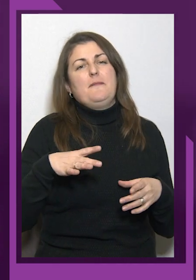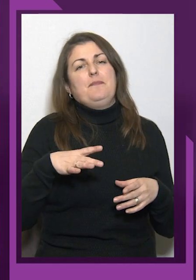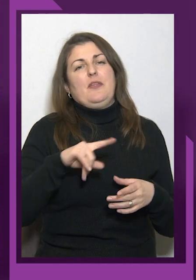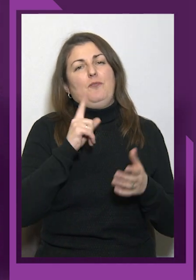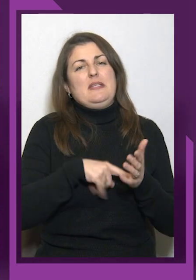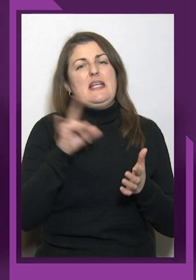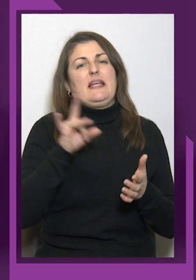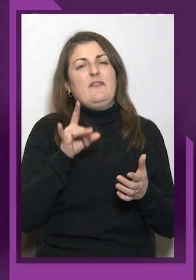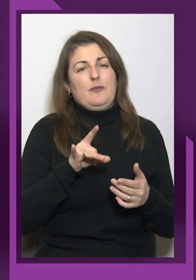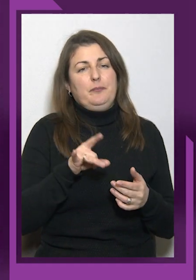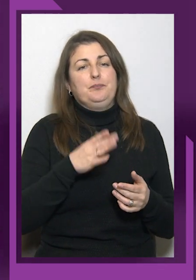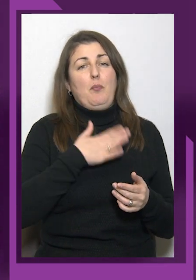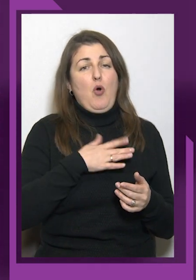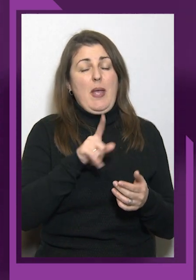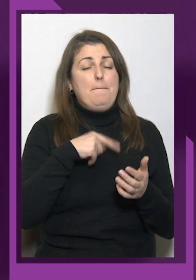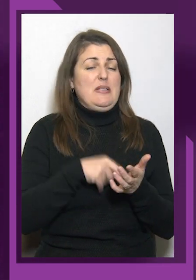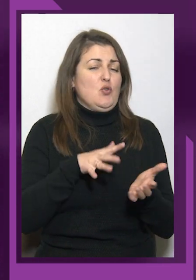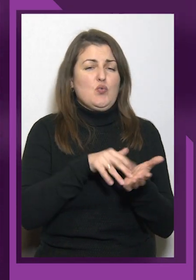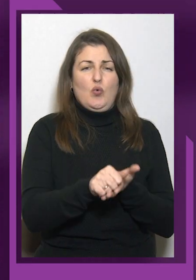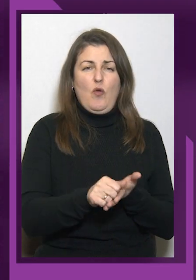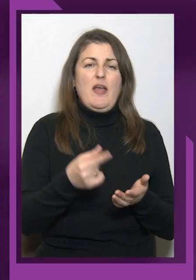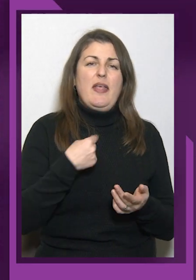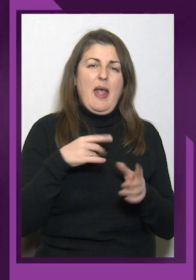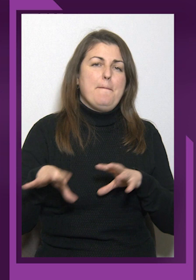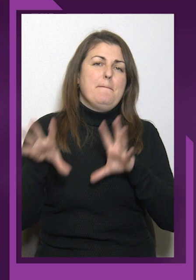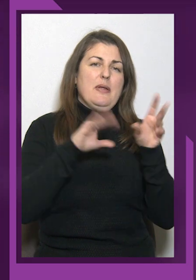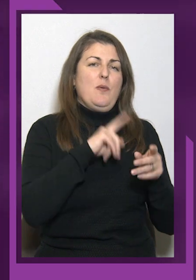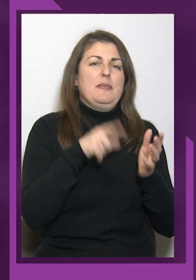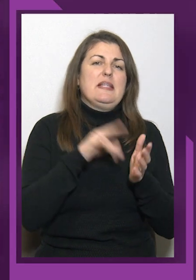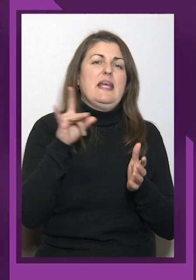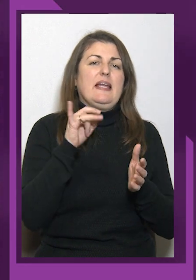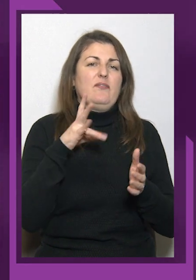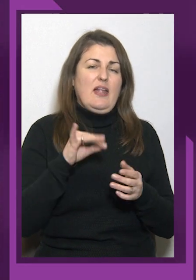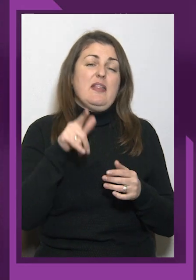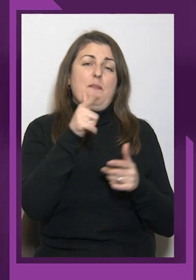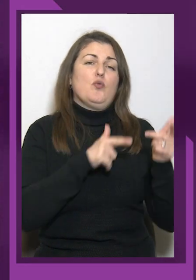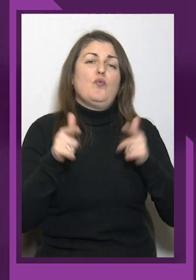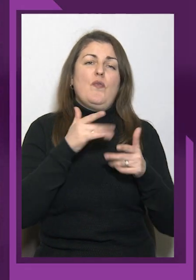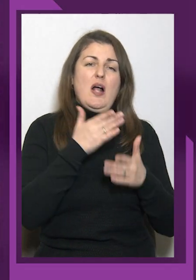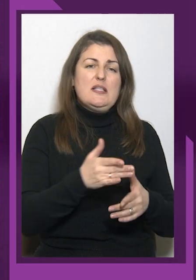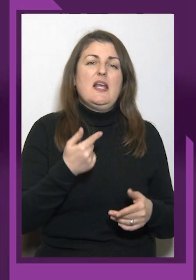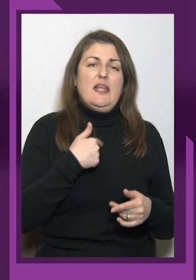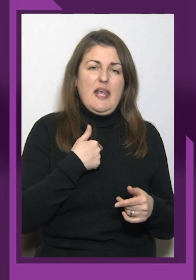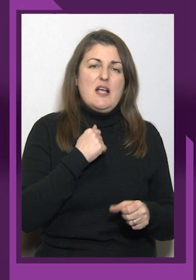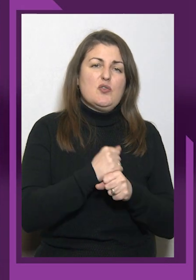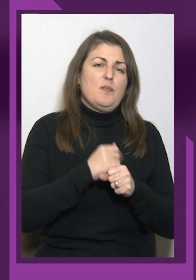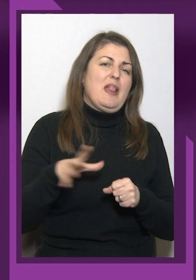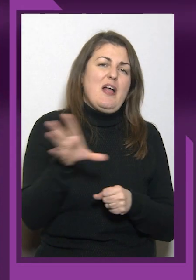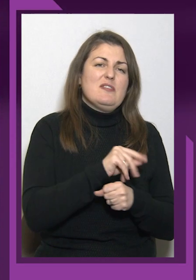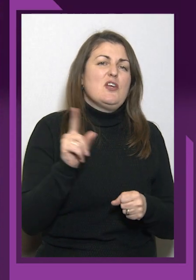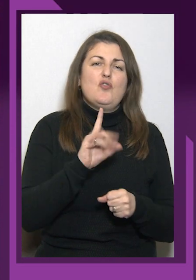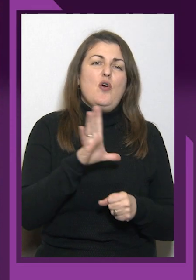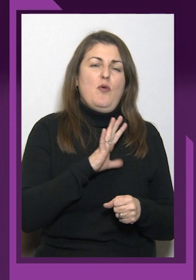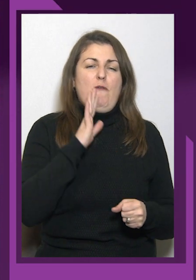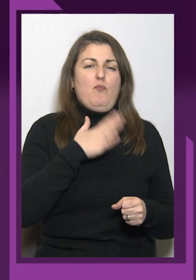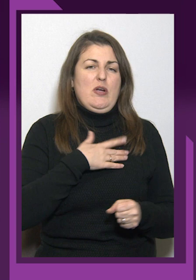переїхала до Рівна і готувалася. Я зробила все, щоб було в моїх сілах, щоб прославити нашу